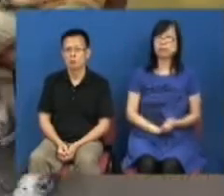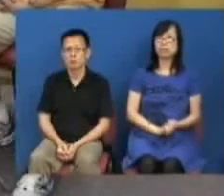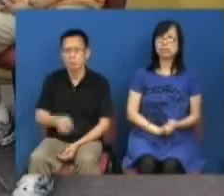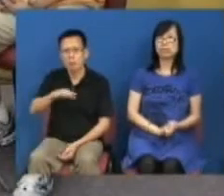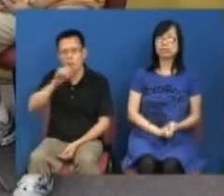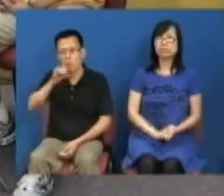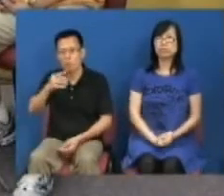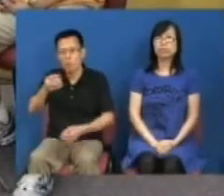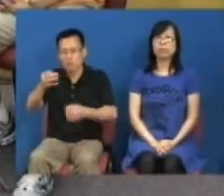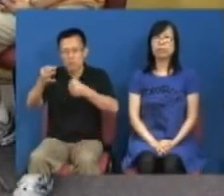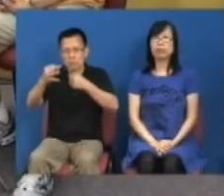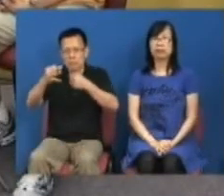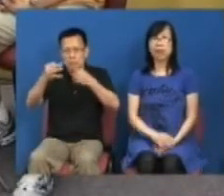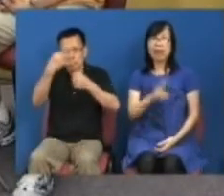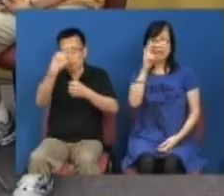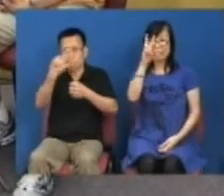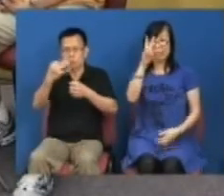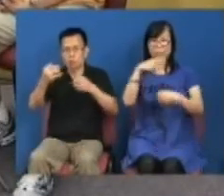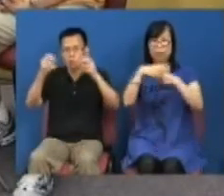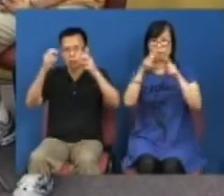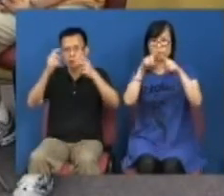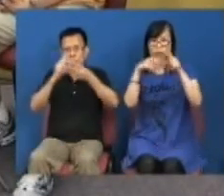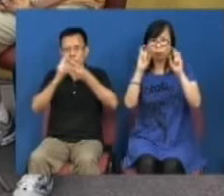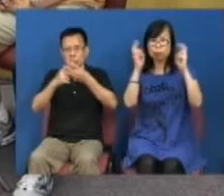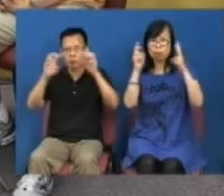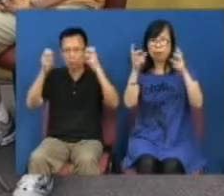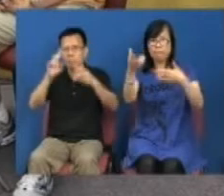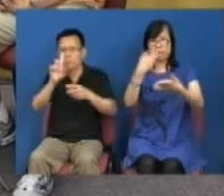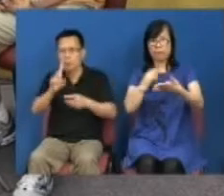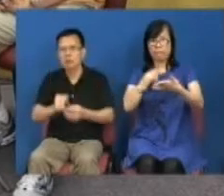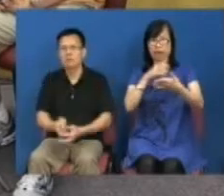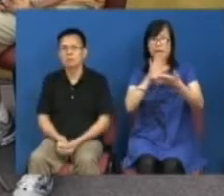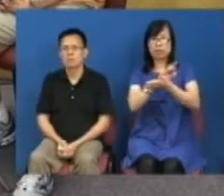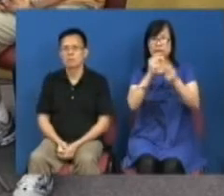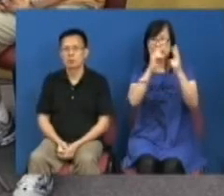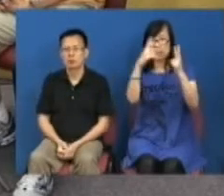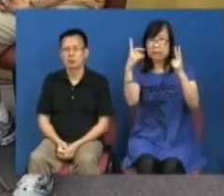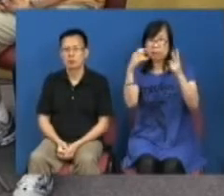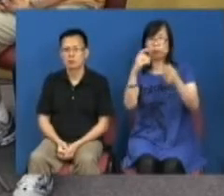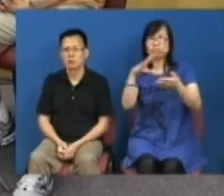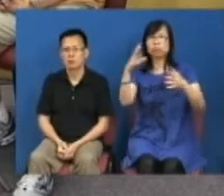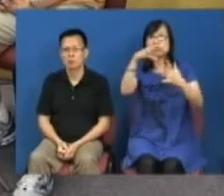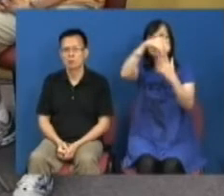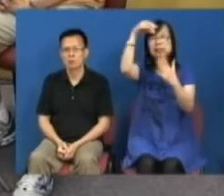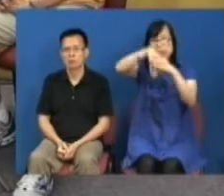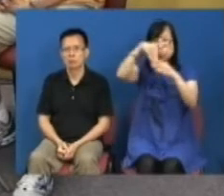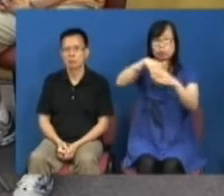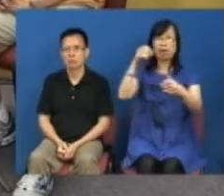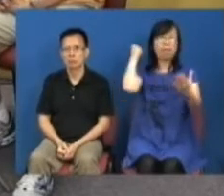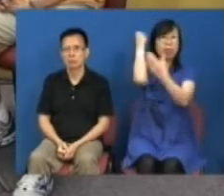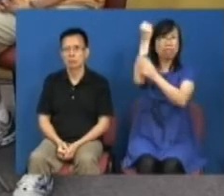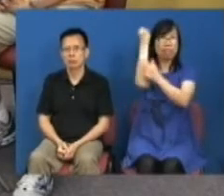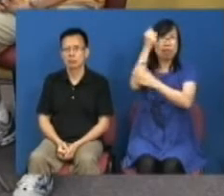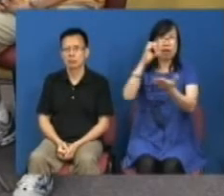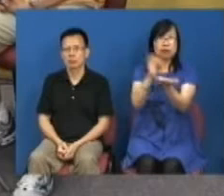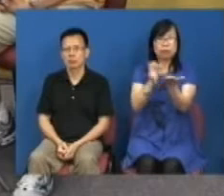三大主题是什么三个主题第一个主题就是还我2012双普选第二个主题就是打倒地产霸权